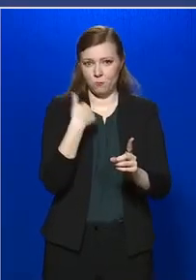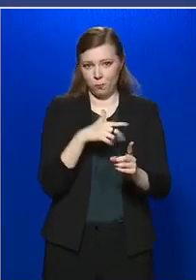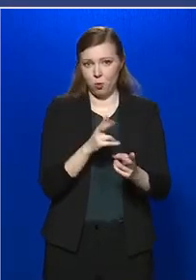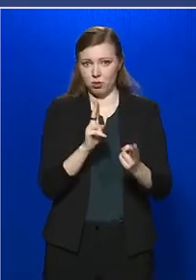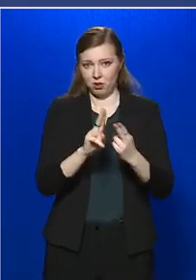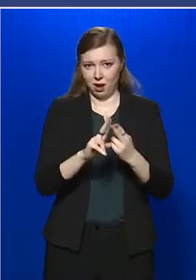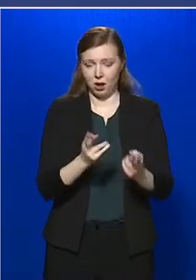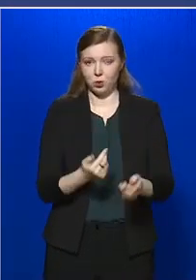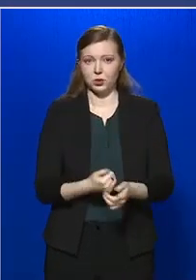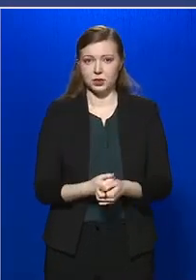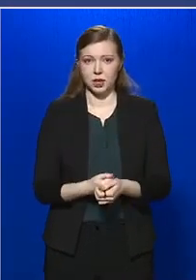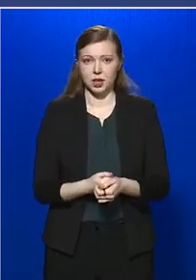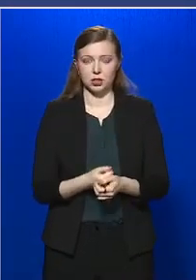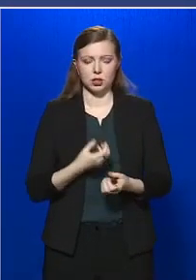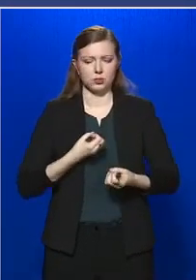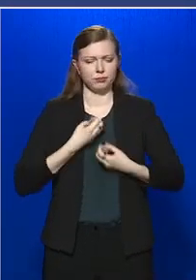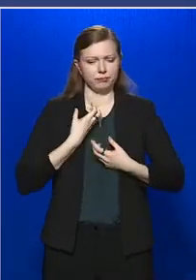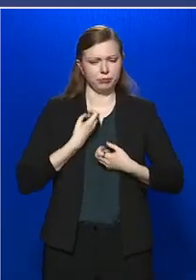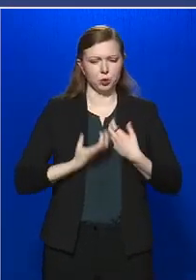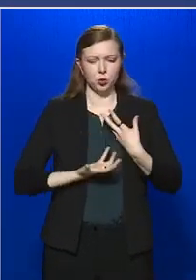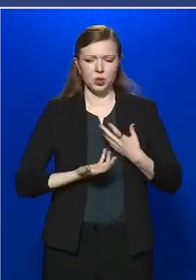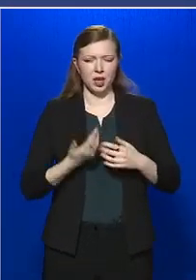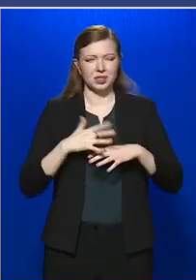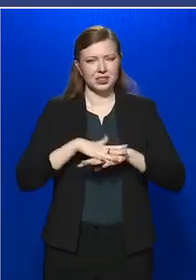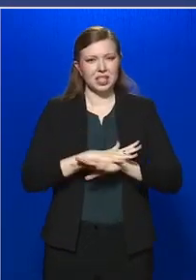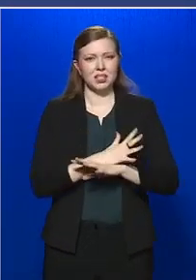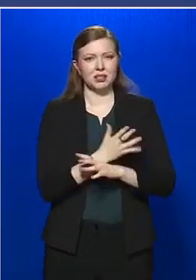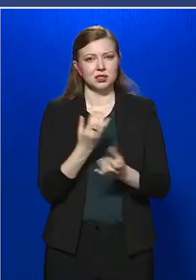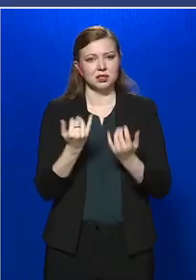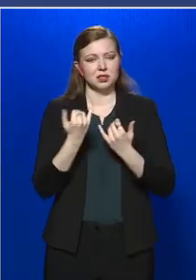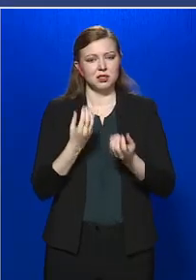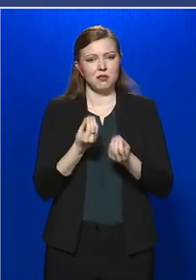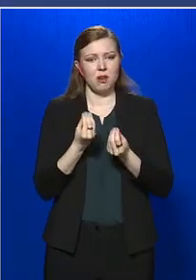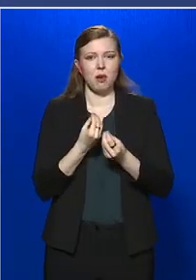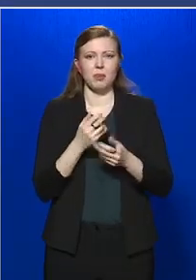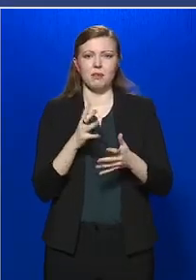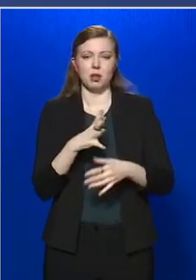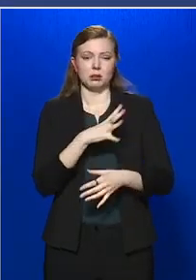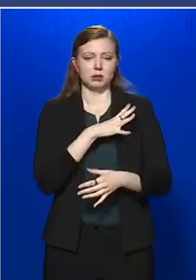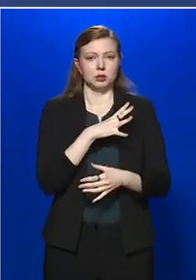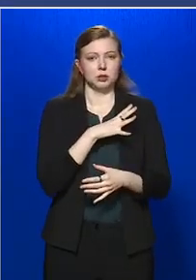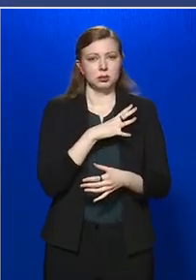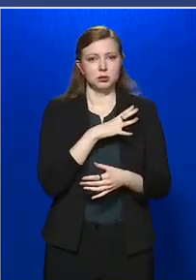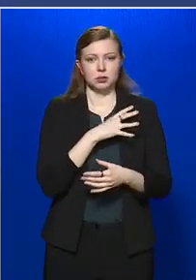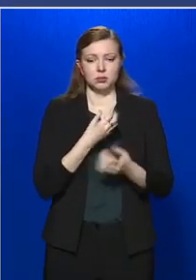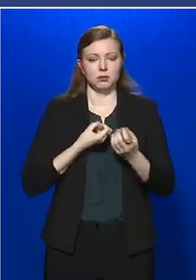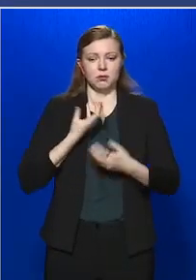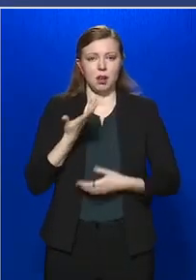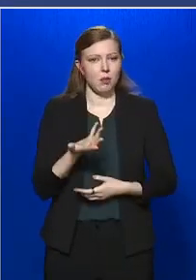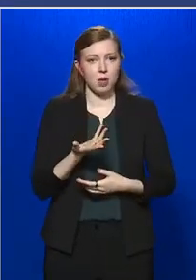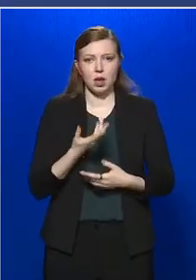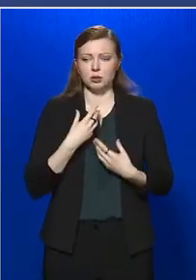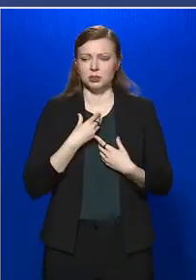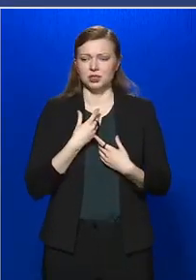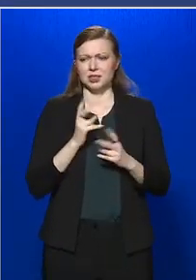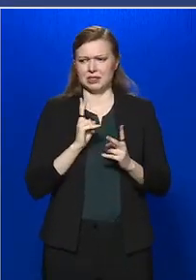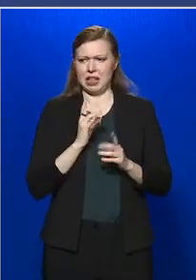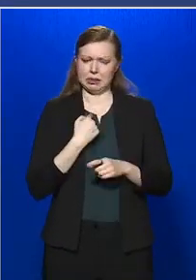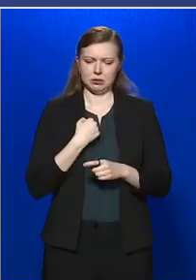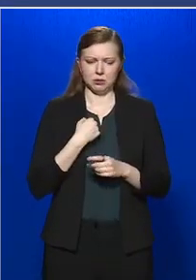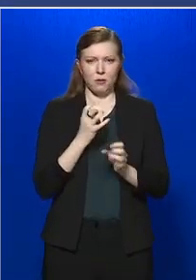beteggel, és tüneteket észlel magán, vagy bármilyen kétség felmerül benne, hogy ő